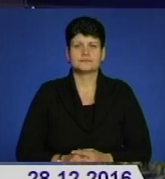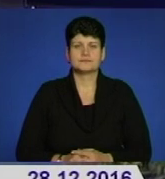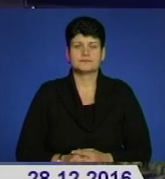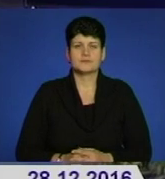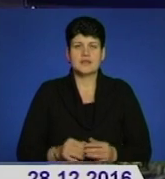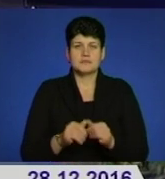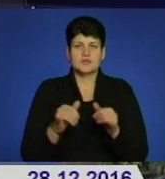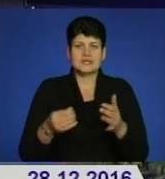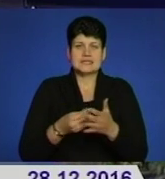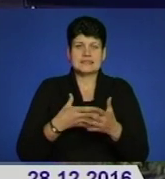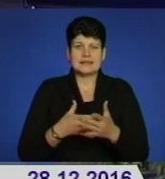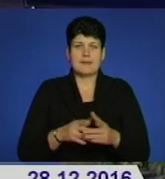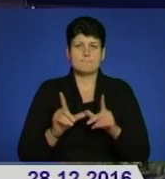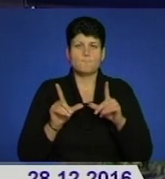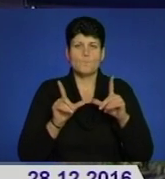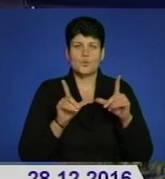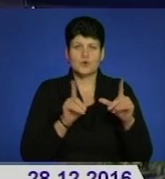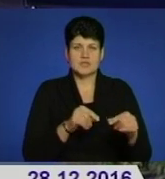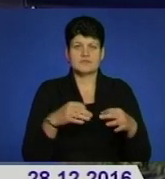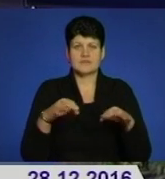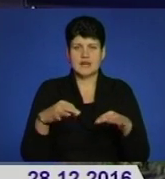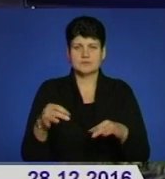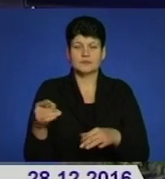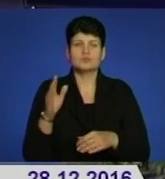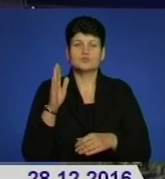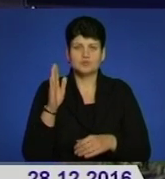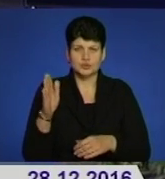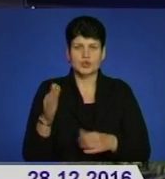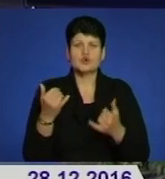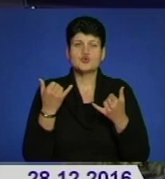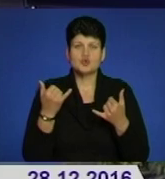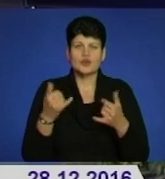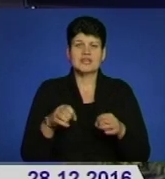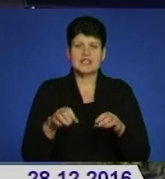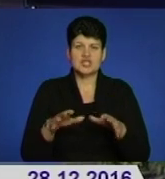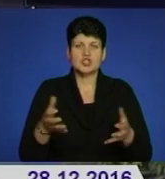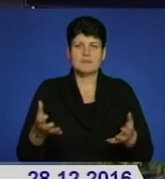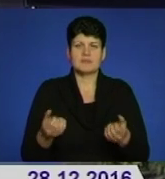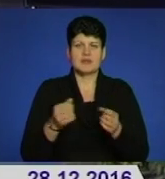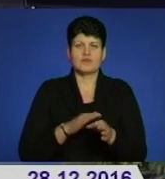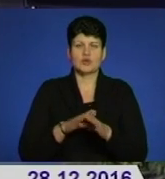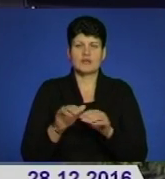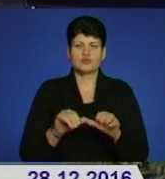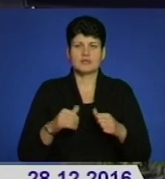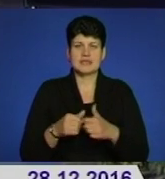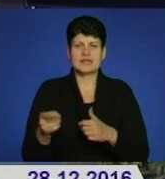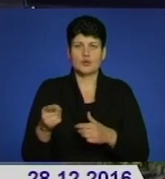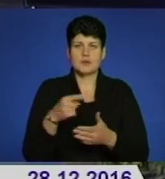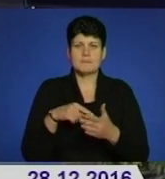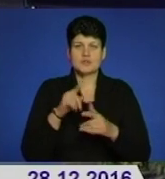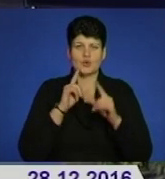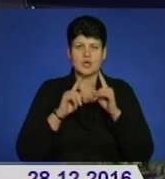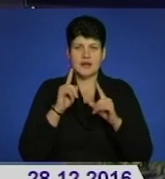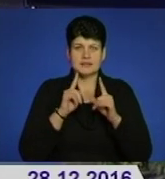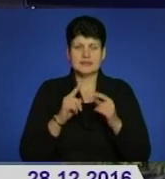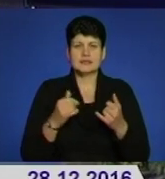Зростання тарифів на проїзд у громадському транспорті таки буде. Сьогодні відповідне рішення підтримали на виконавчому комітеті Тернопільської міської ради.